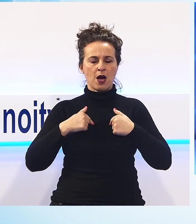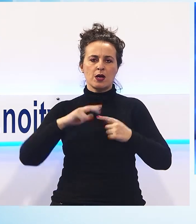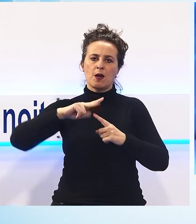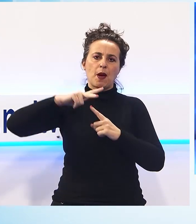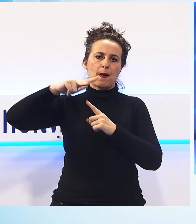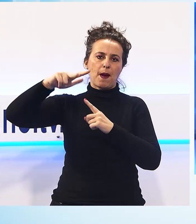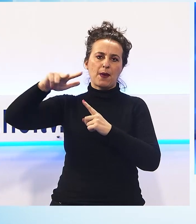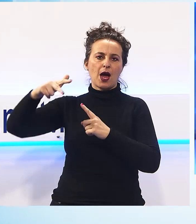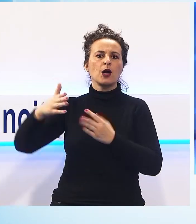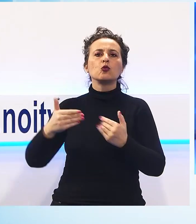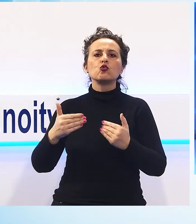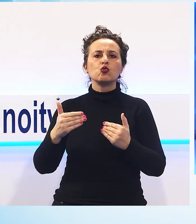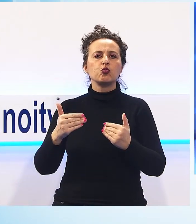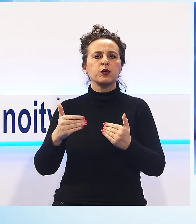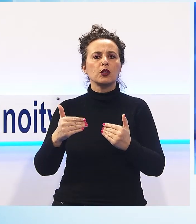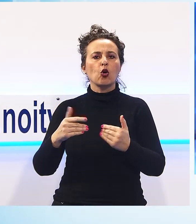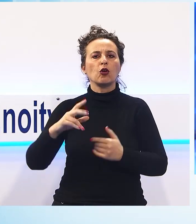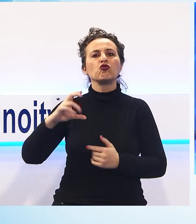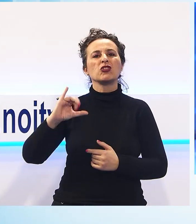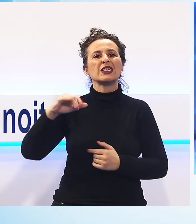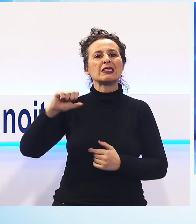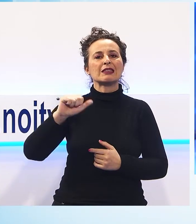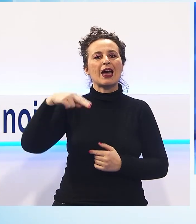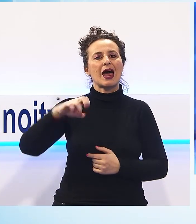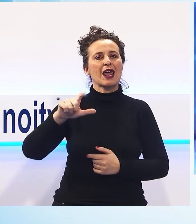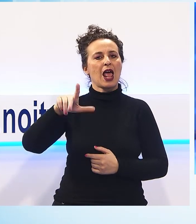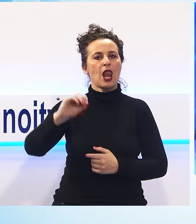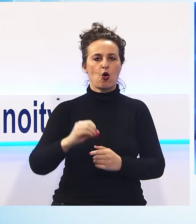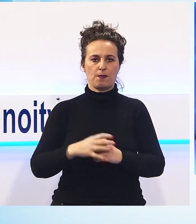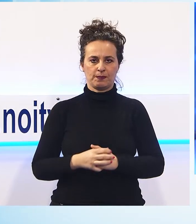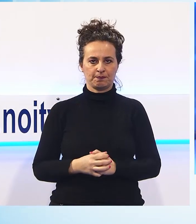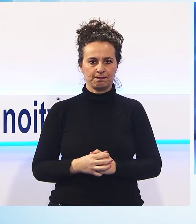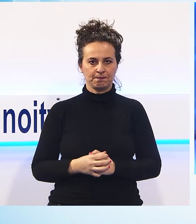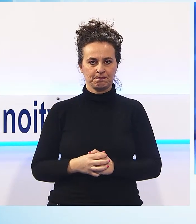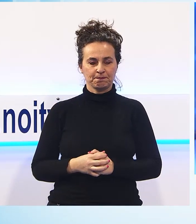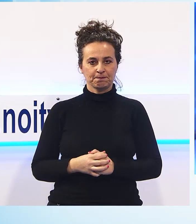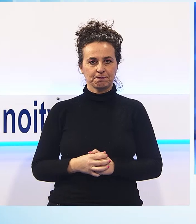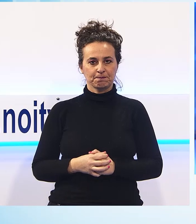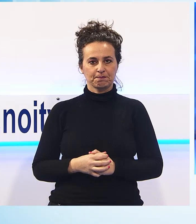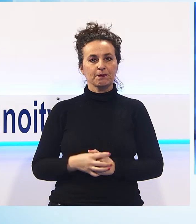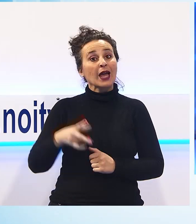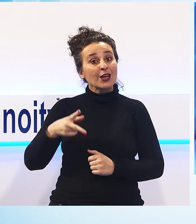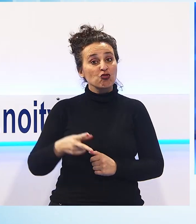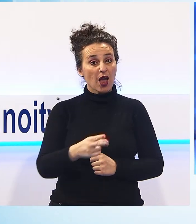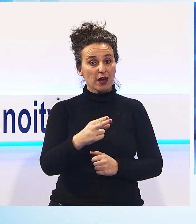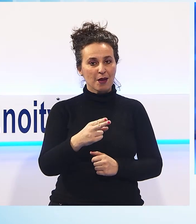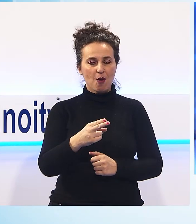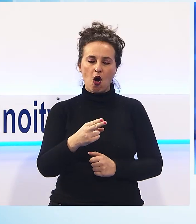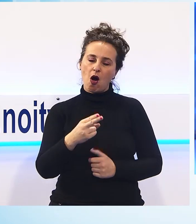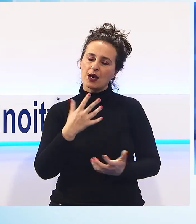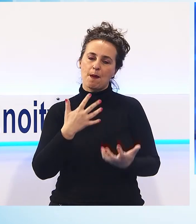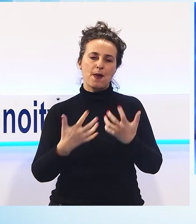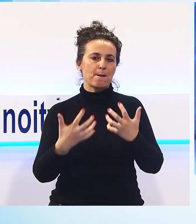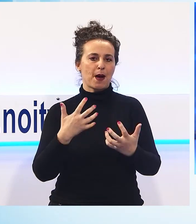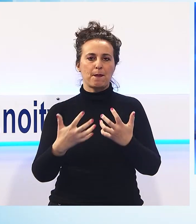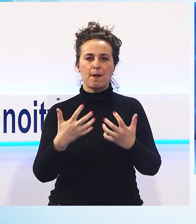codice rosso all'ospedale di Cisanello. E con una bella cerimonia si è stato donato un defibrillatore